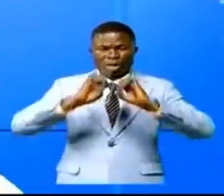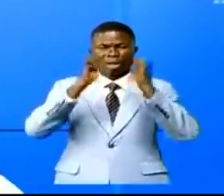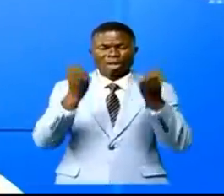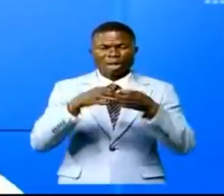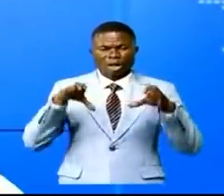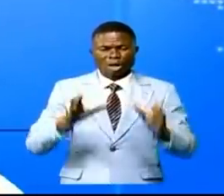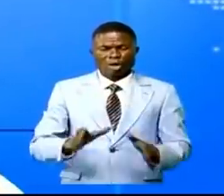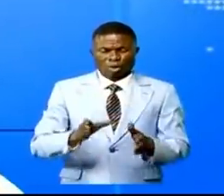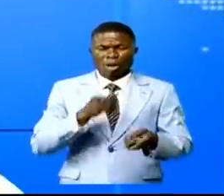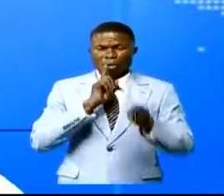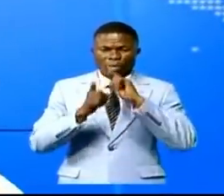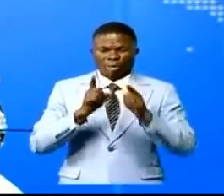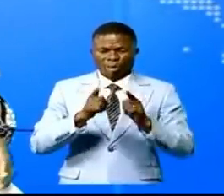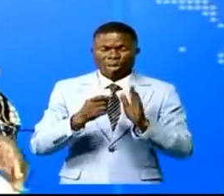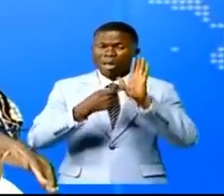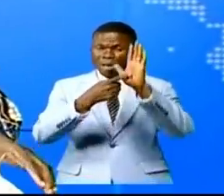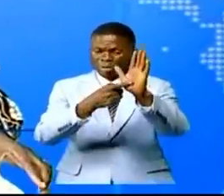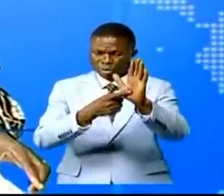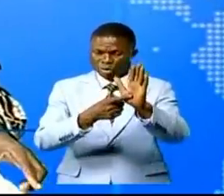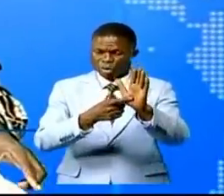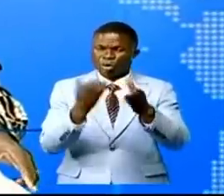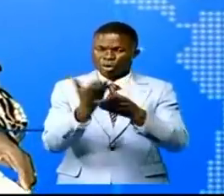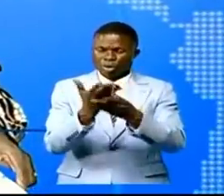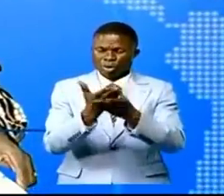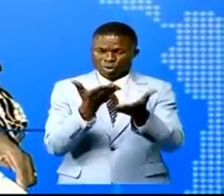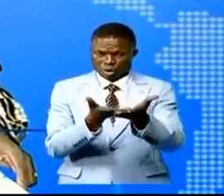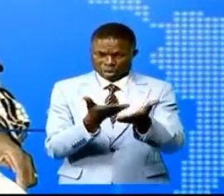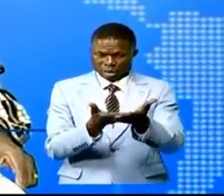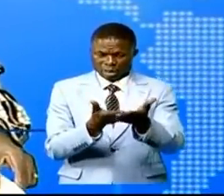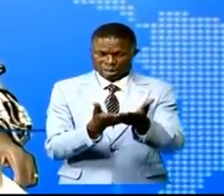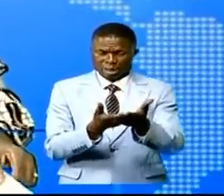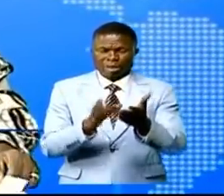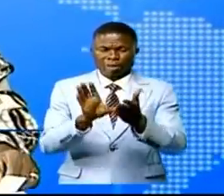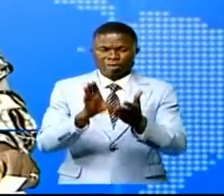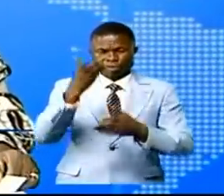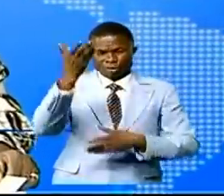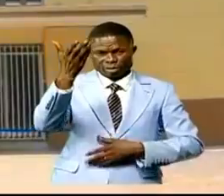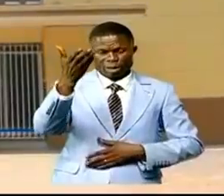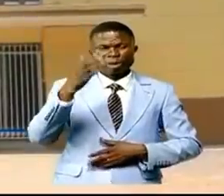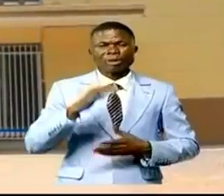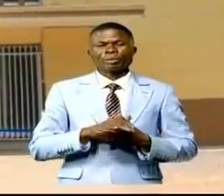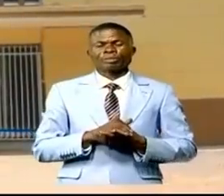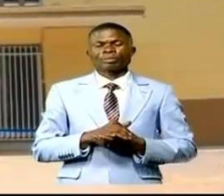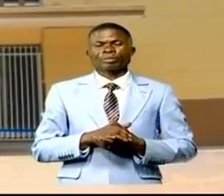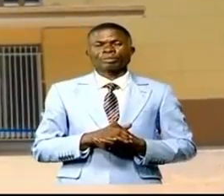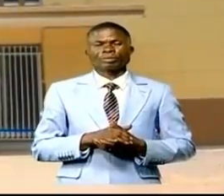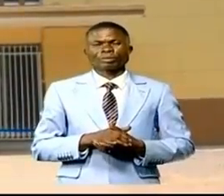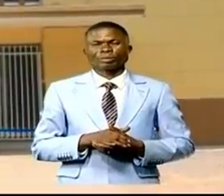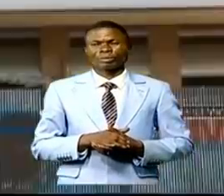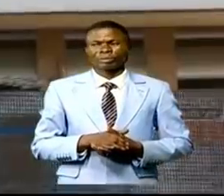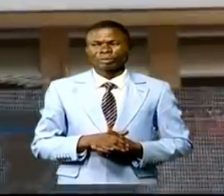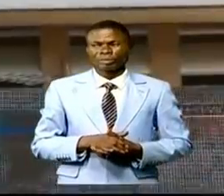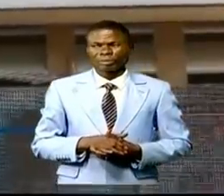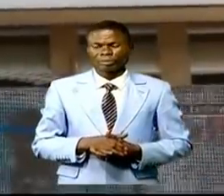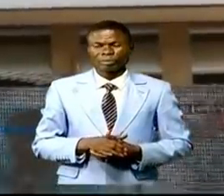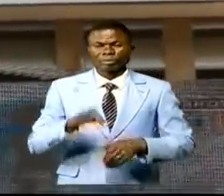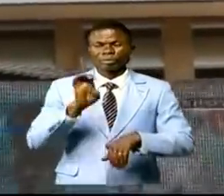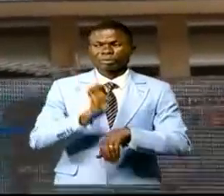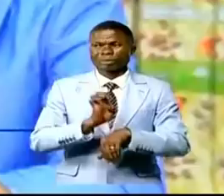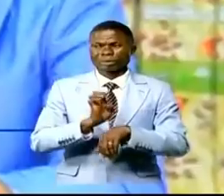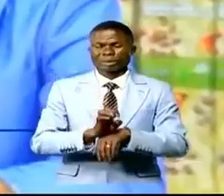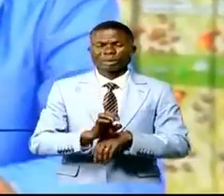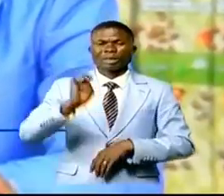Congo-Fec pour présenter cette nouvelle technologie nous rapporte au dépendre. La Fédération des entreprises du Congo-Fec